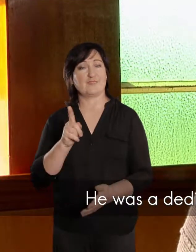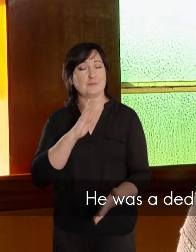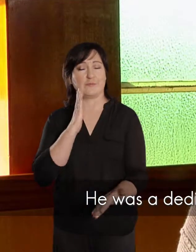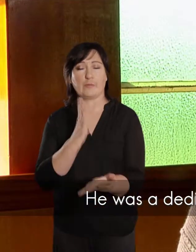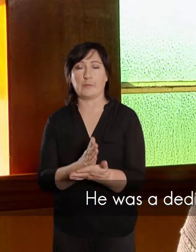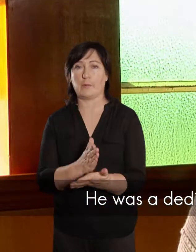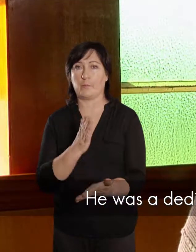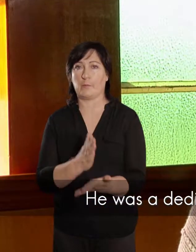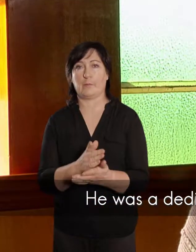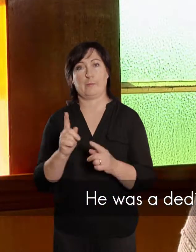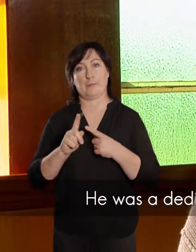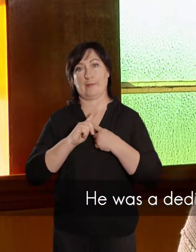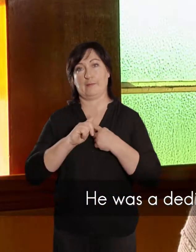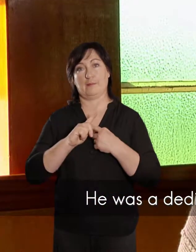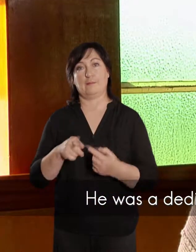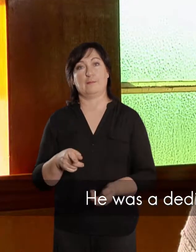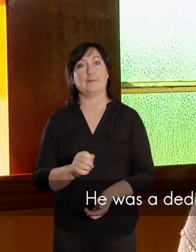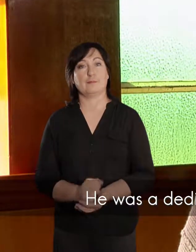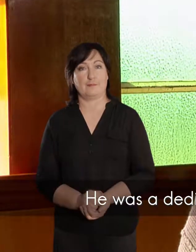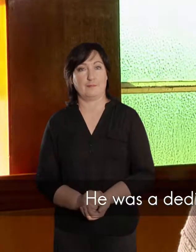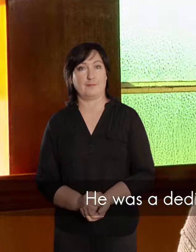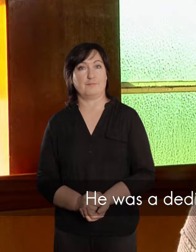was ee plugsgetrouwe predikant,